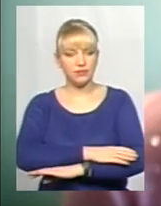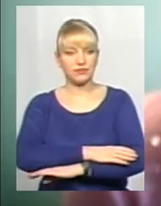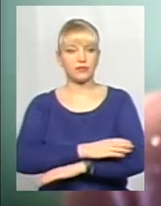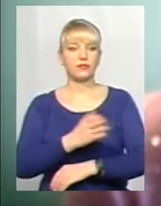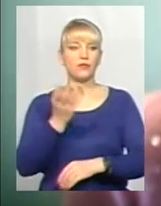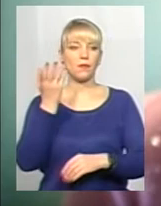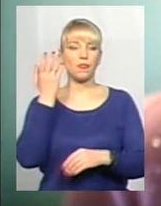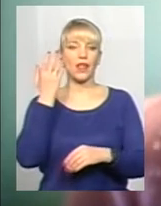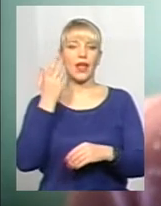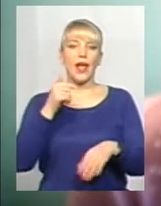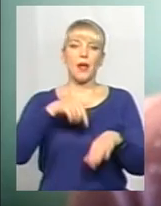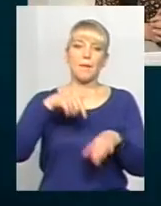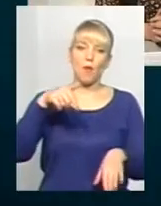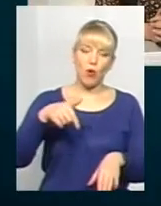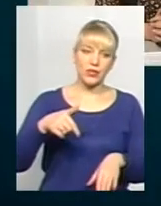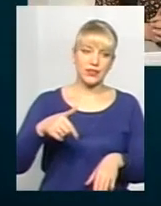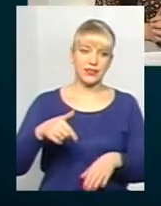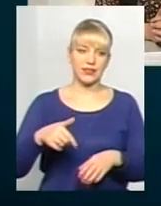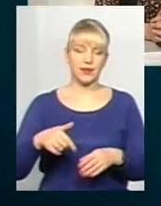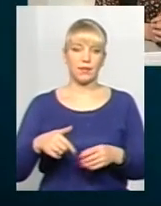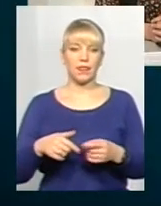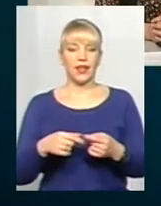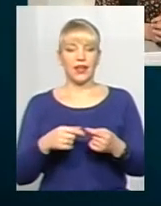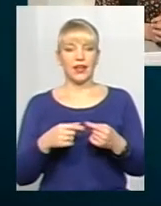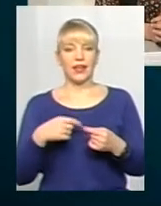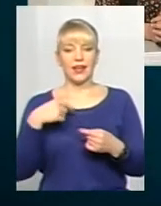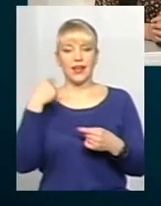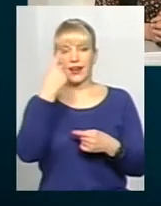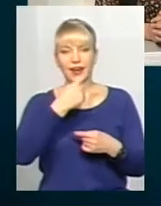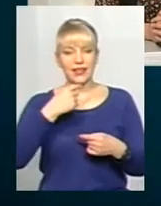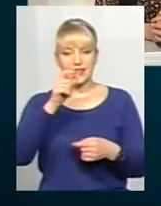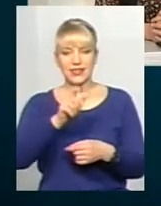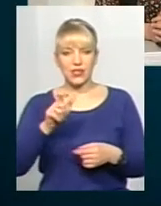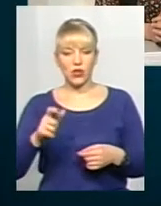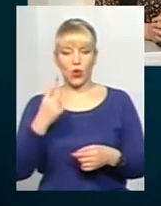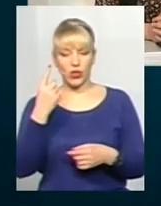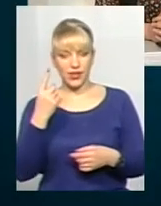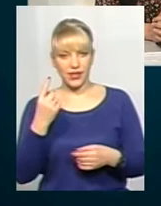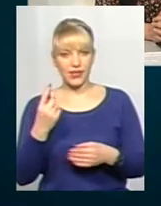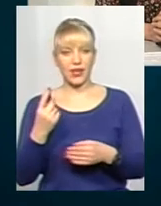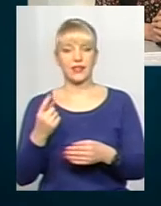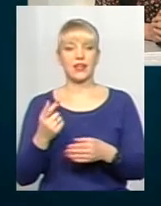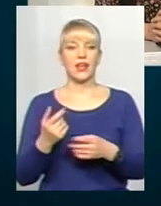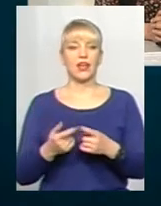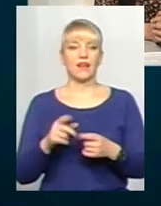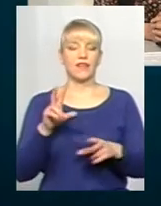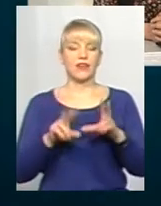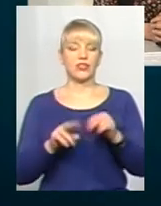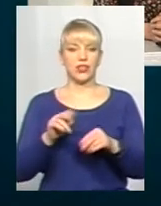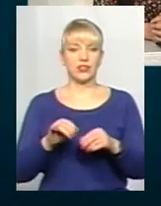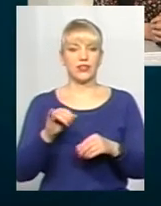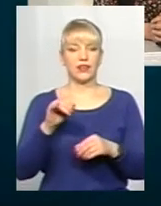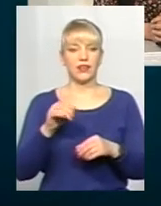емоції, риси однієї статті визнаються головними, а риси